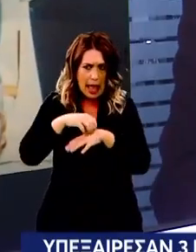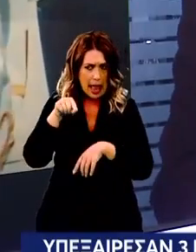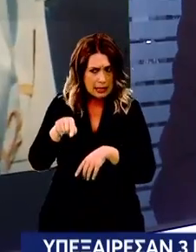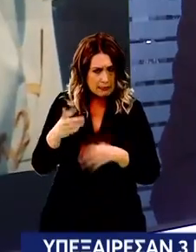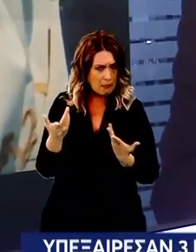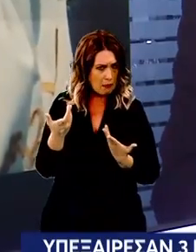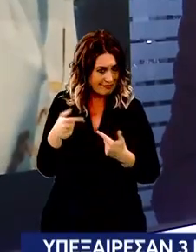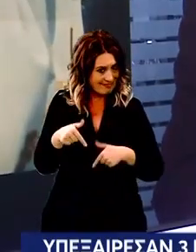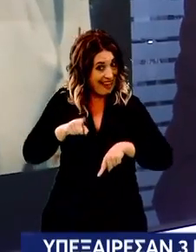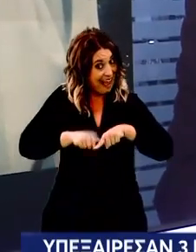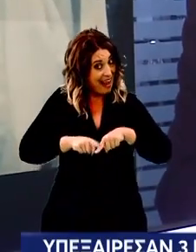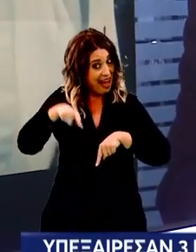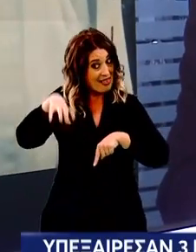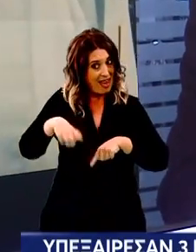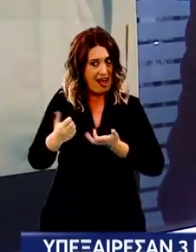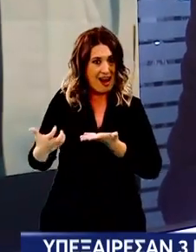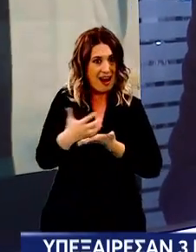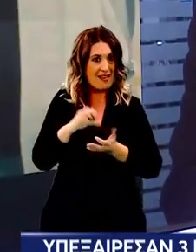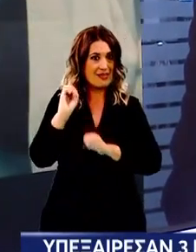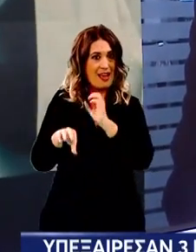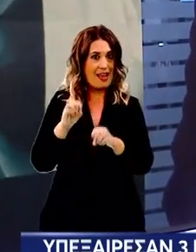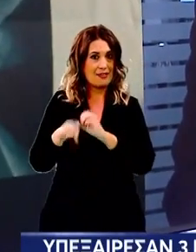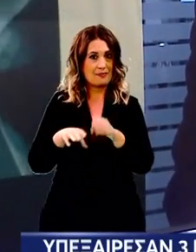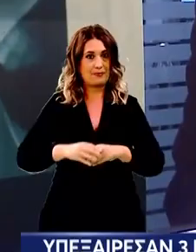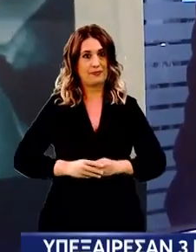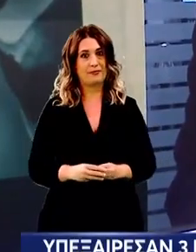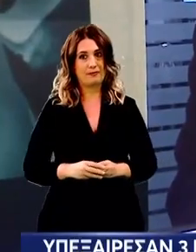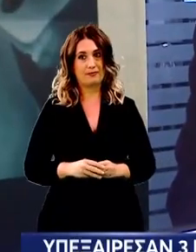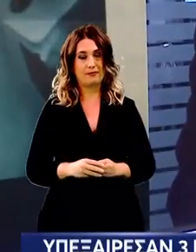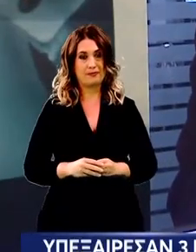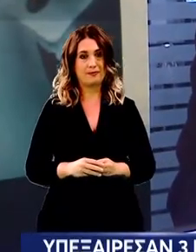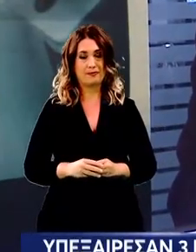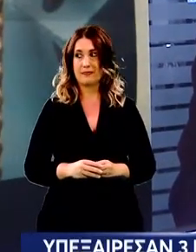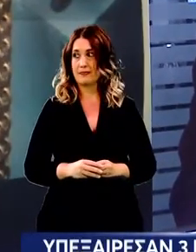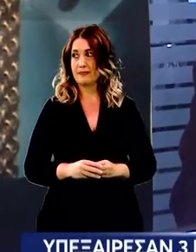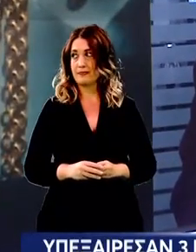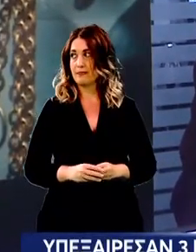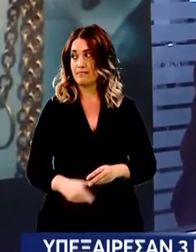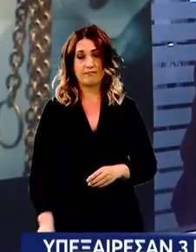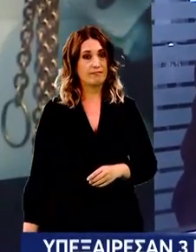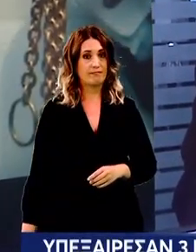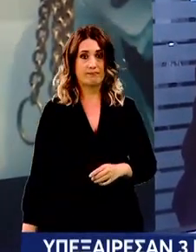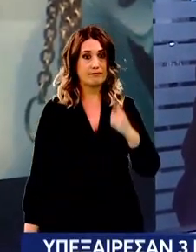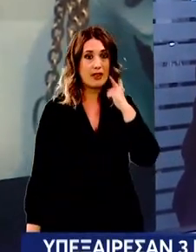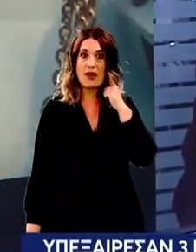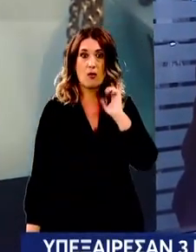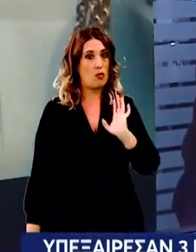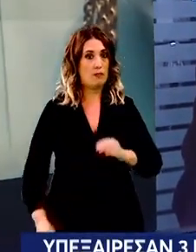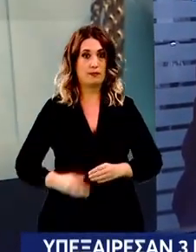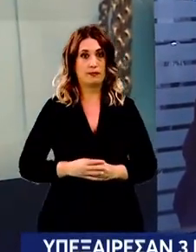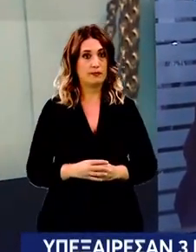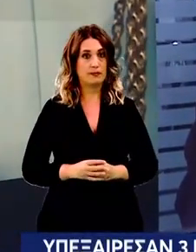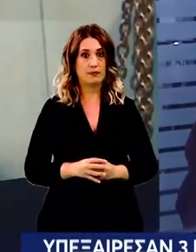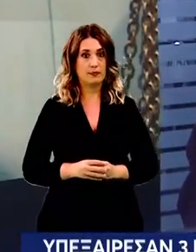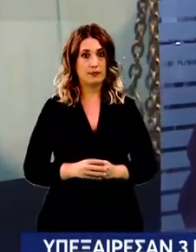Εκκλησία της Ελλάδος και γιατί αφορά τα υψηλά της κλιμάκια είναι τόσο μεγάλο το ποσό και τα πρόσωπα που εμπλέκονται